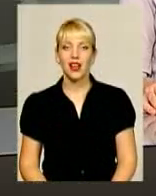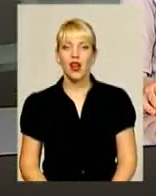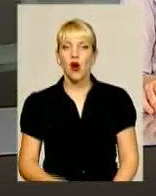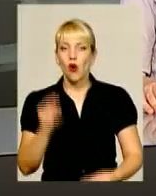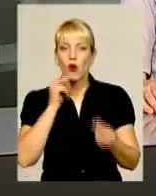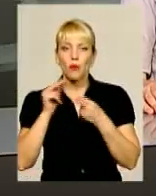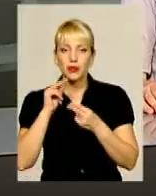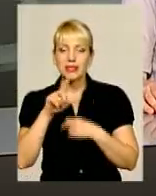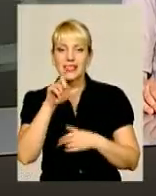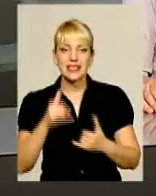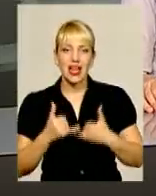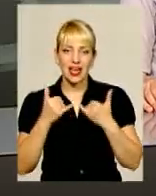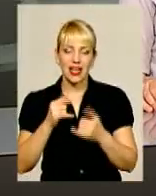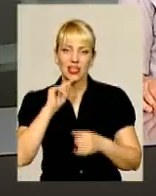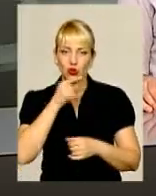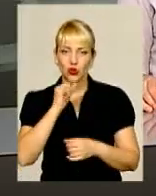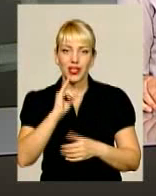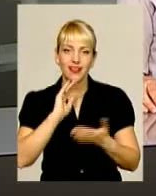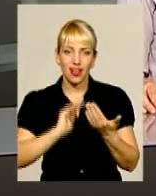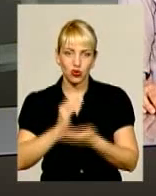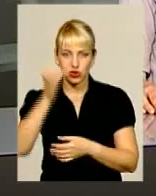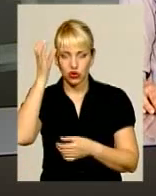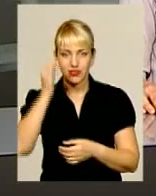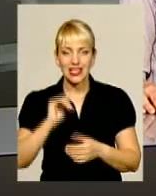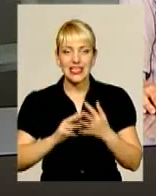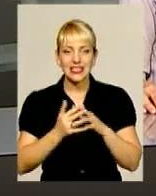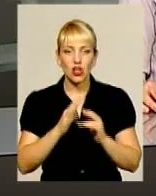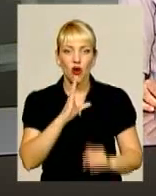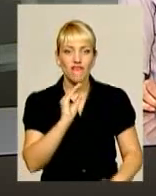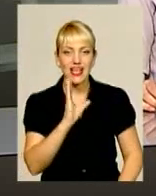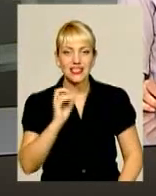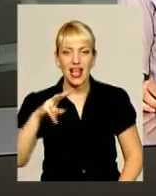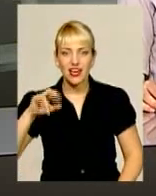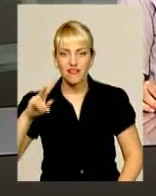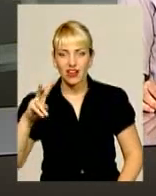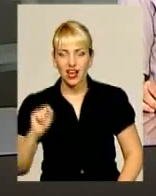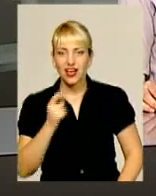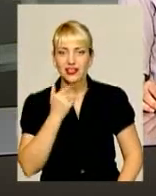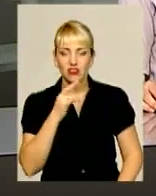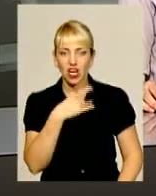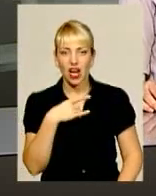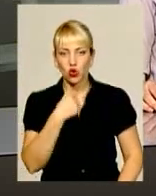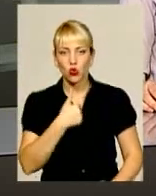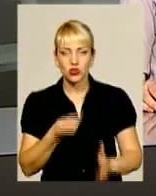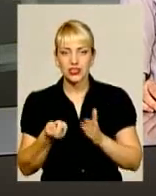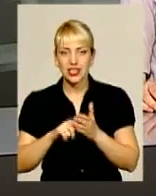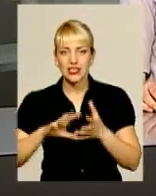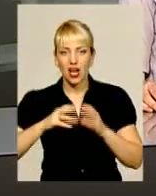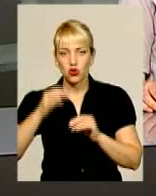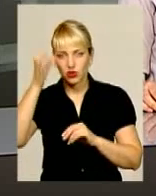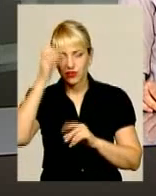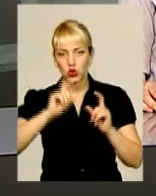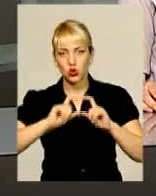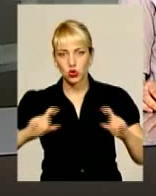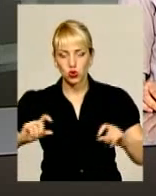Оптимізація заради економії та якості освіти. У Веселівці Красилівського району хочуть закрити загальноосвітню школу.